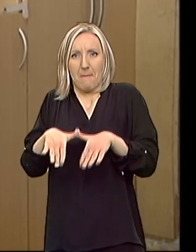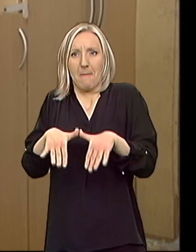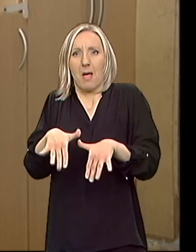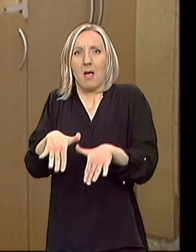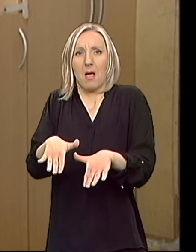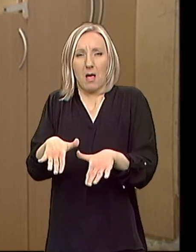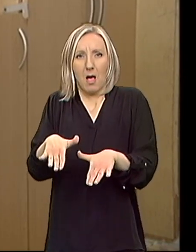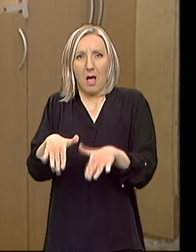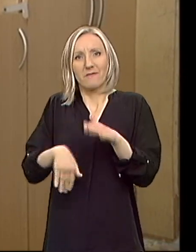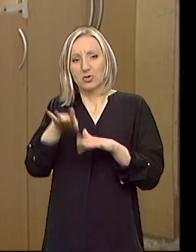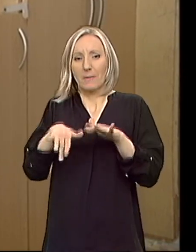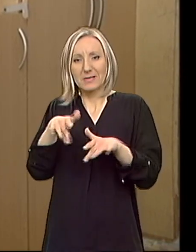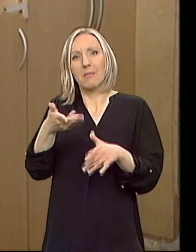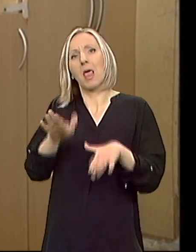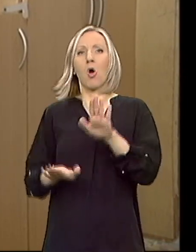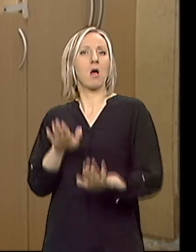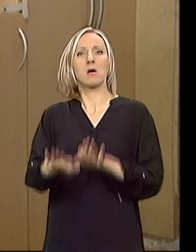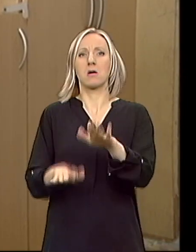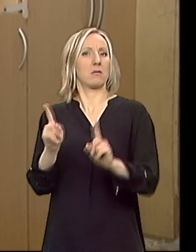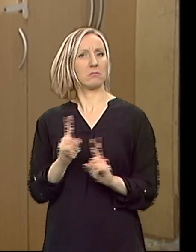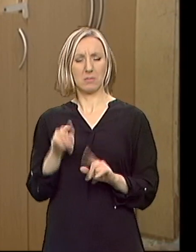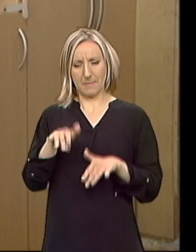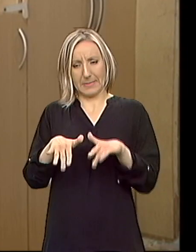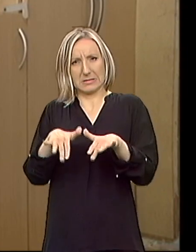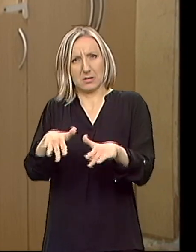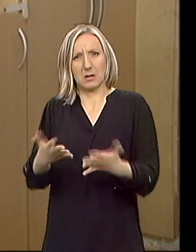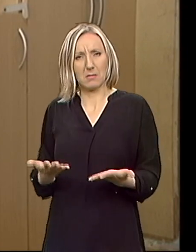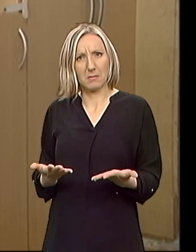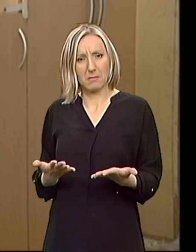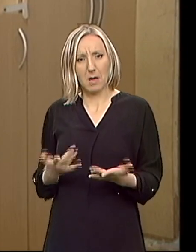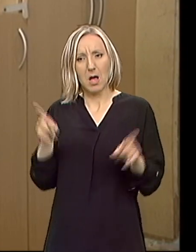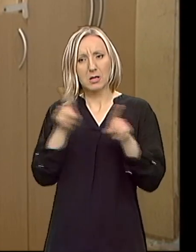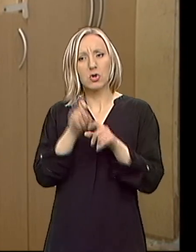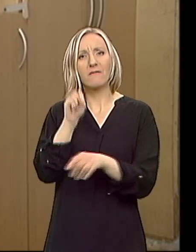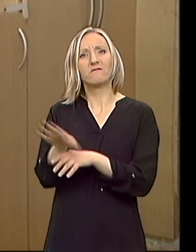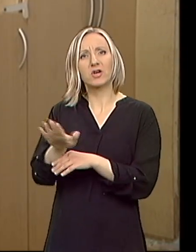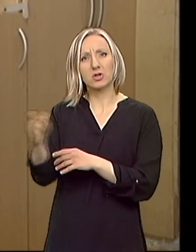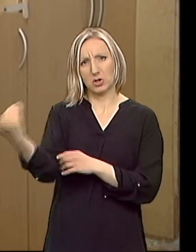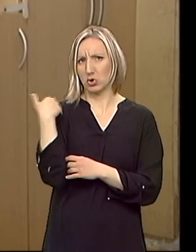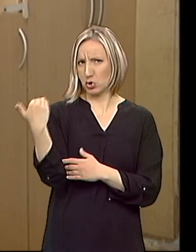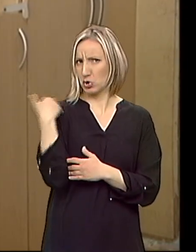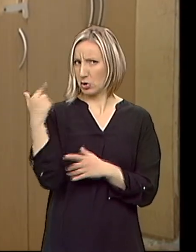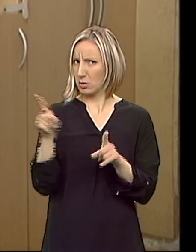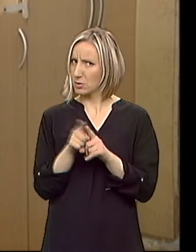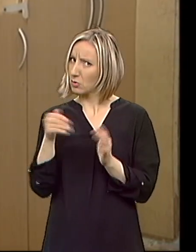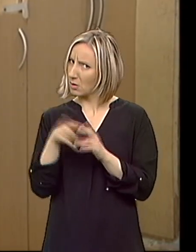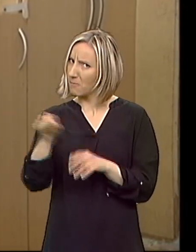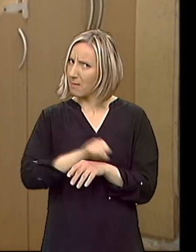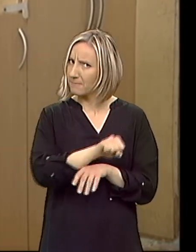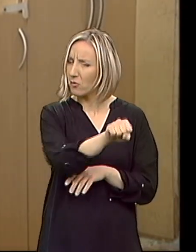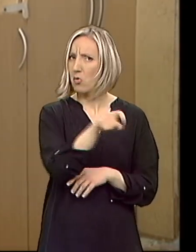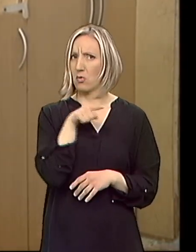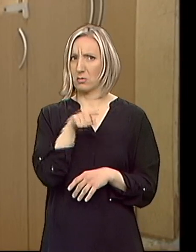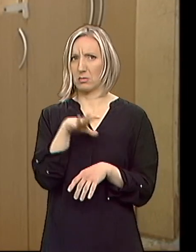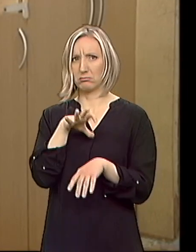na prstima nego da normalno hoda. I između ostalo sam iz vrtiće skrenuli pažnju, da bi trebalo da ga odvedemo